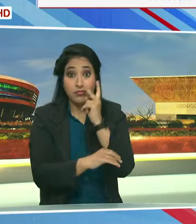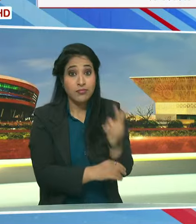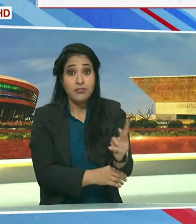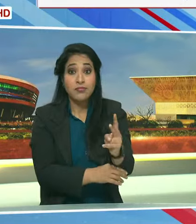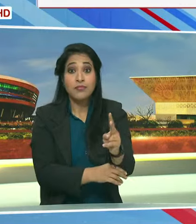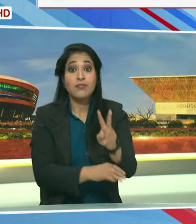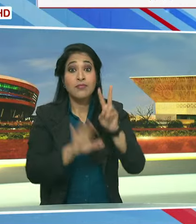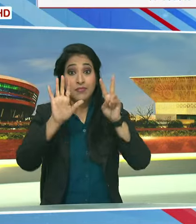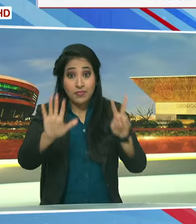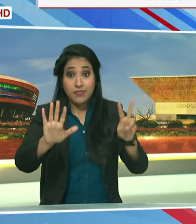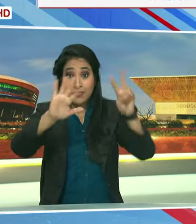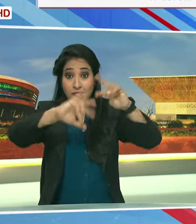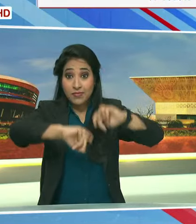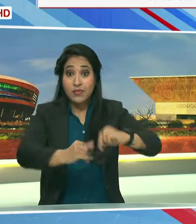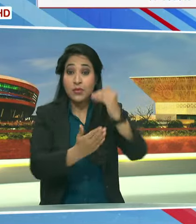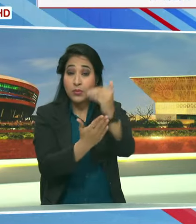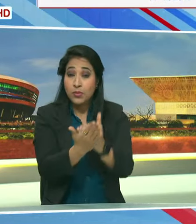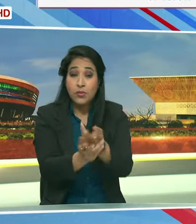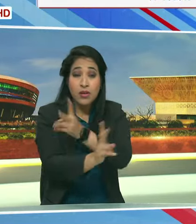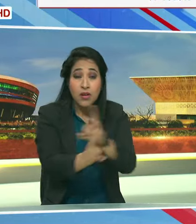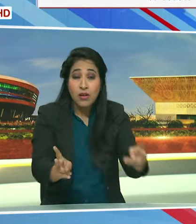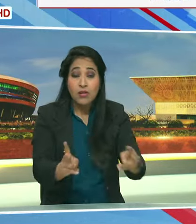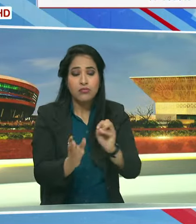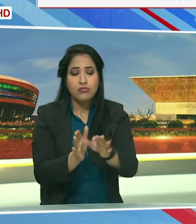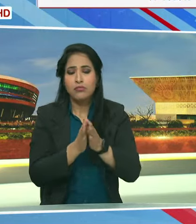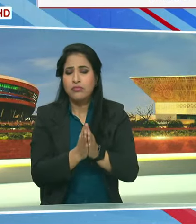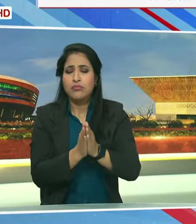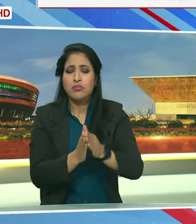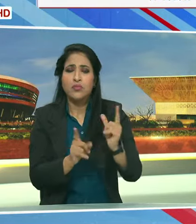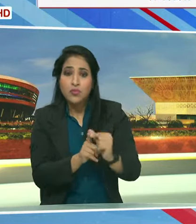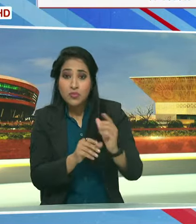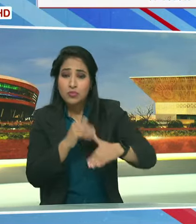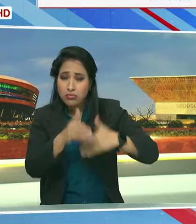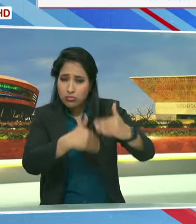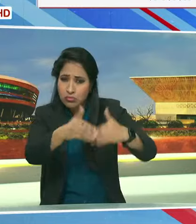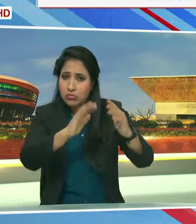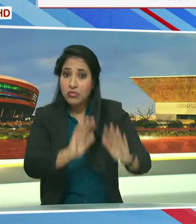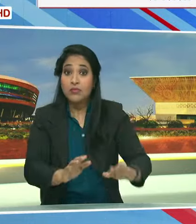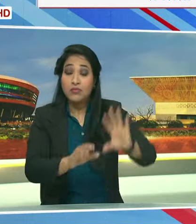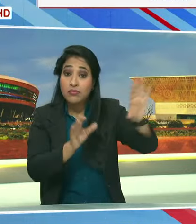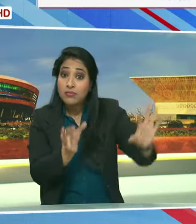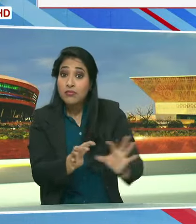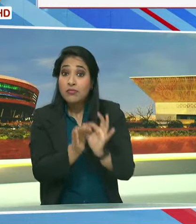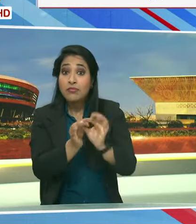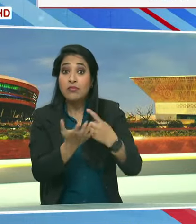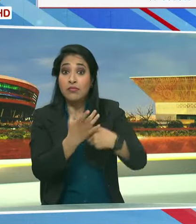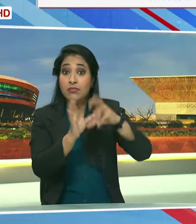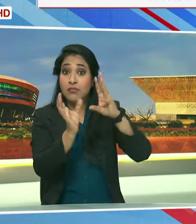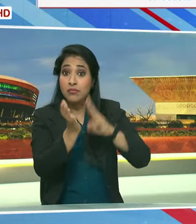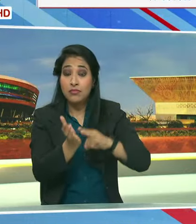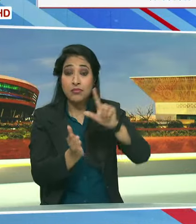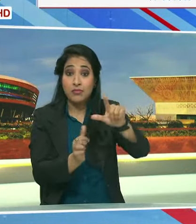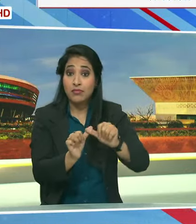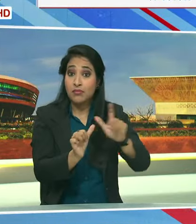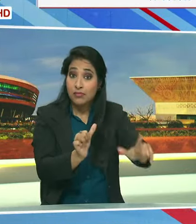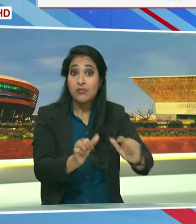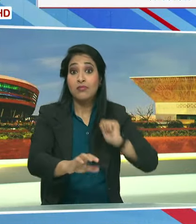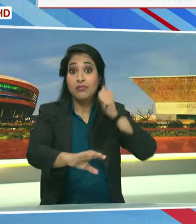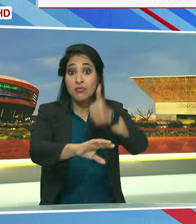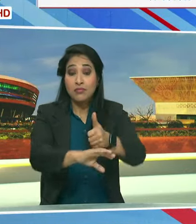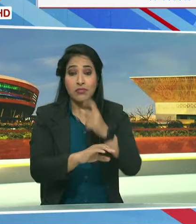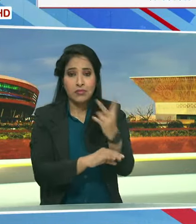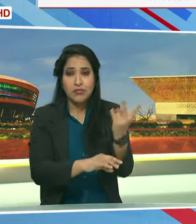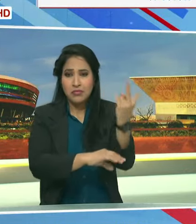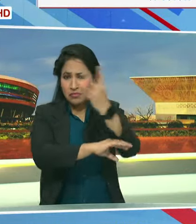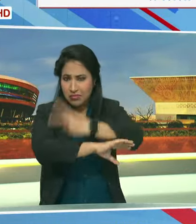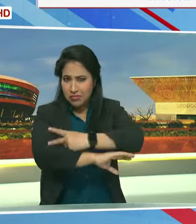साथ दिवसी अनुस्ठान किये जा रहे हैं इसी क्रम में राम लला की प्रान प्रतिष्ठा से